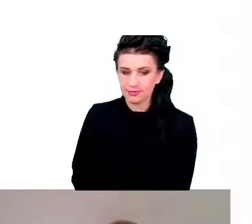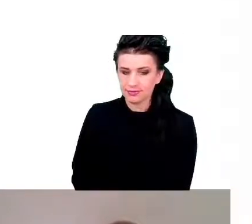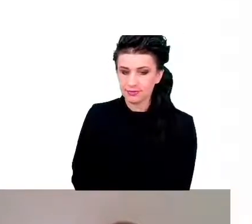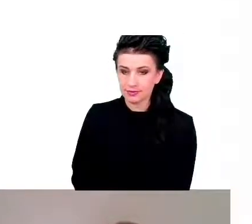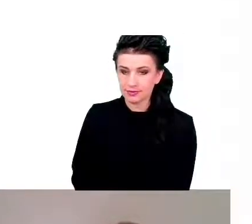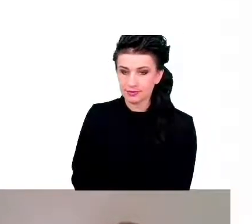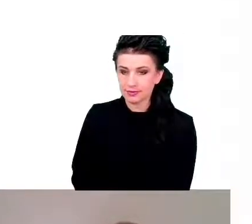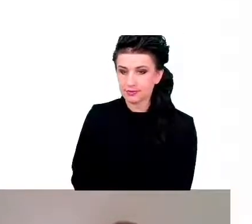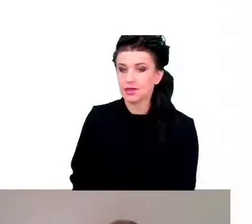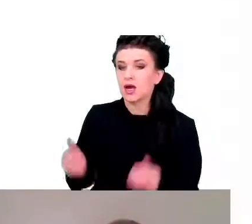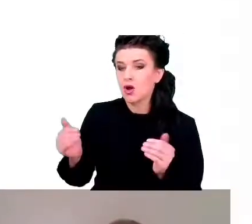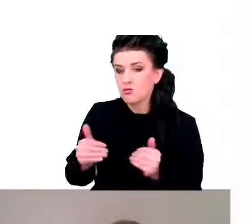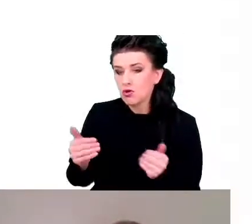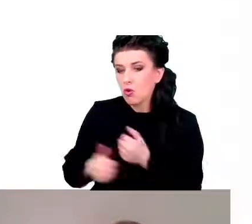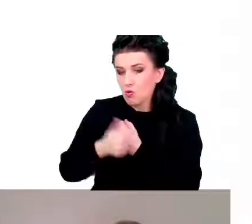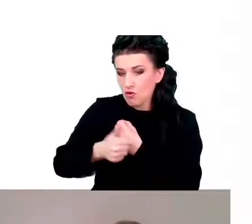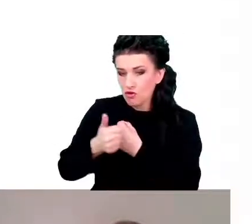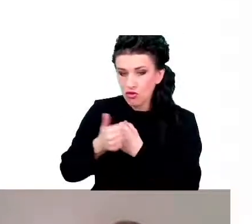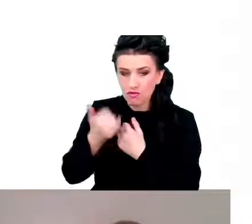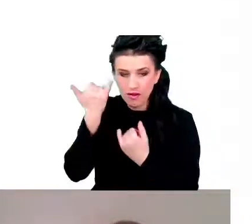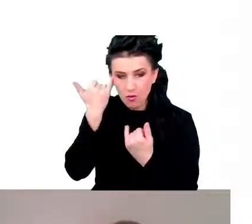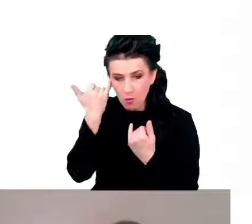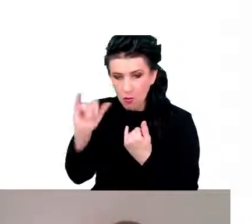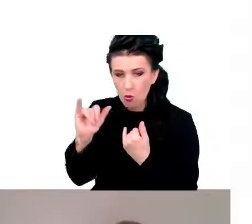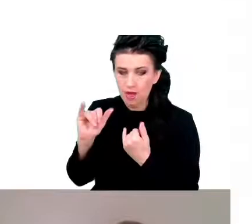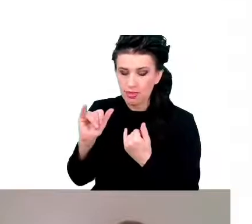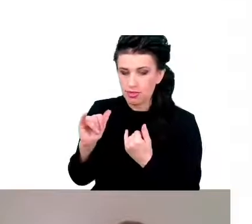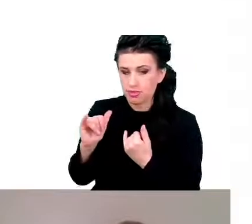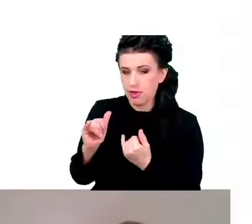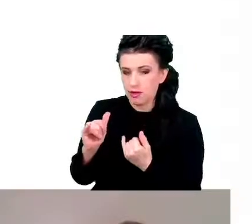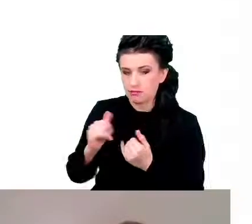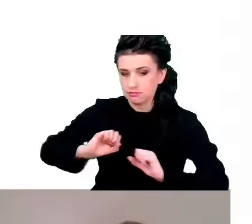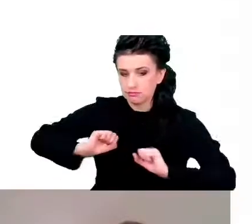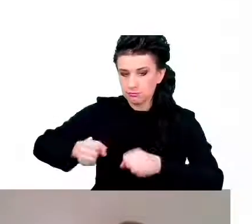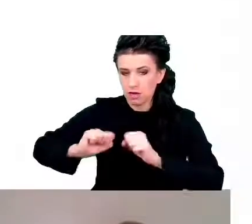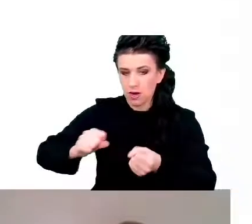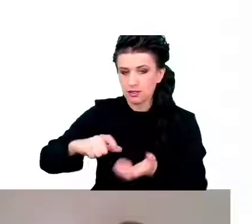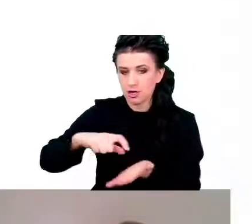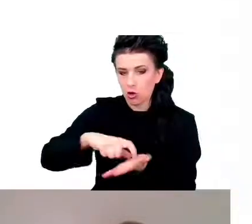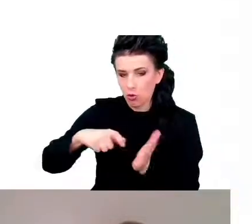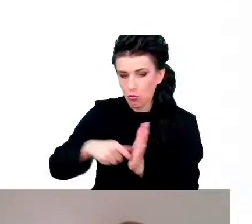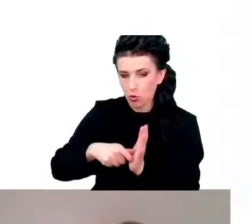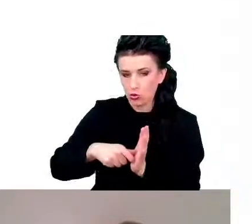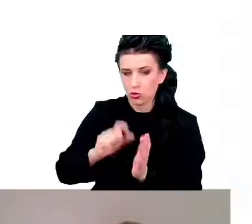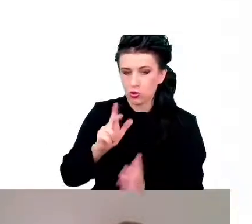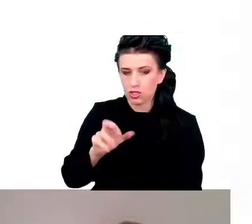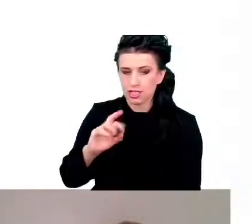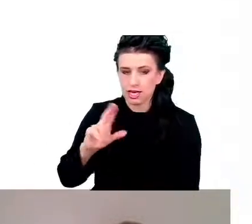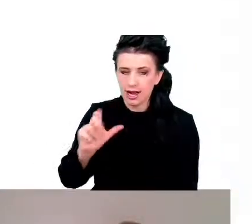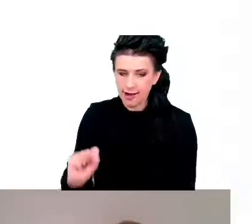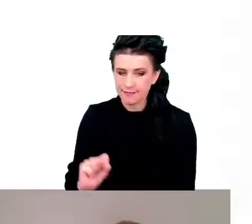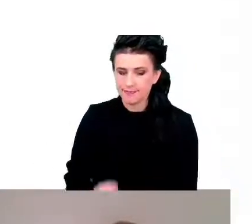zaburzać funkcjonowanie komórki. Teraz, ponieważ właściwie większość